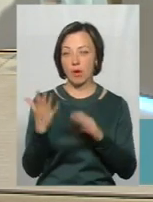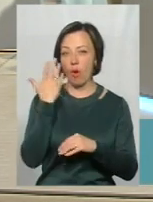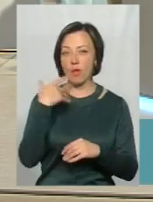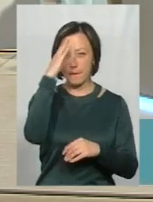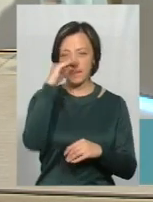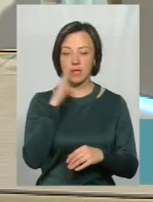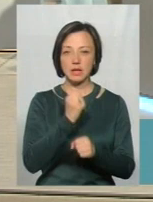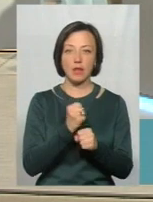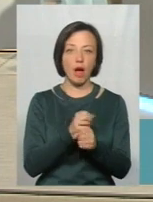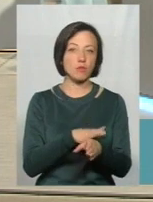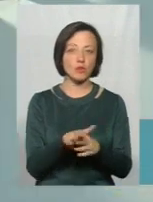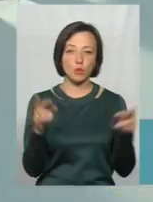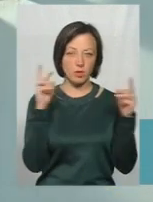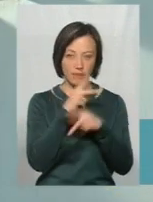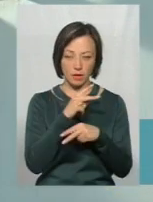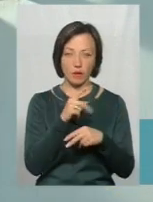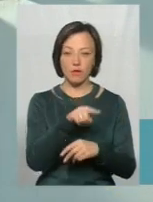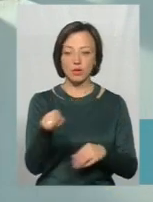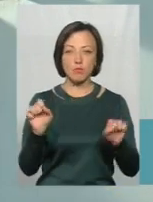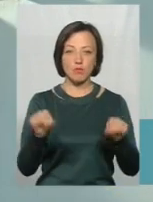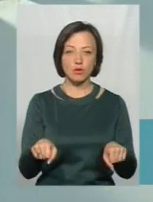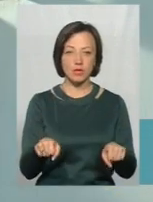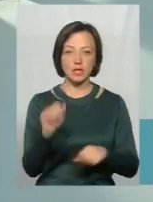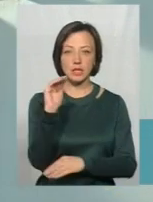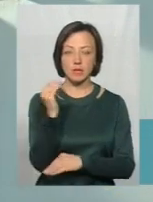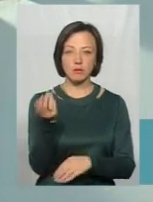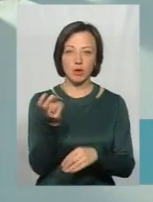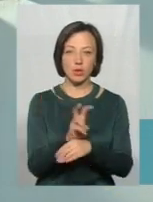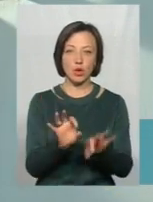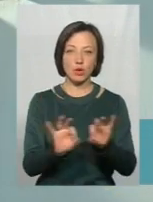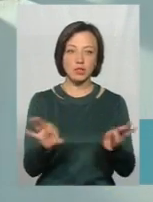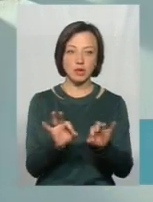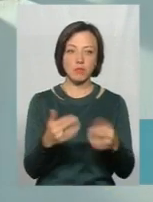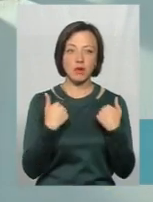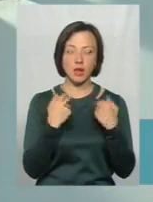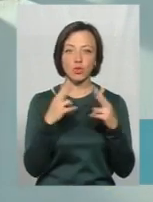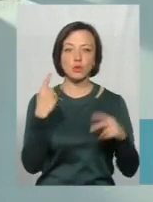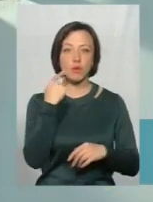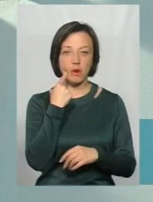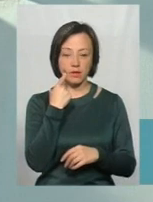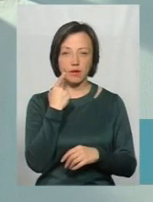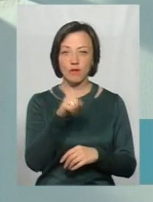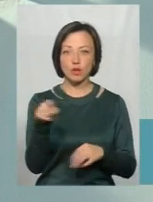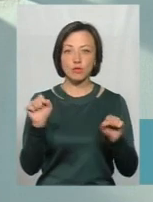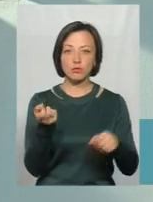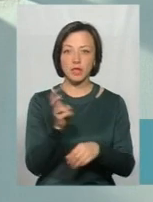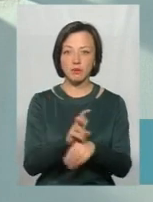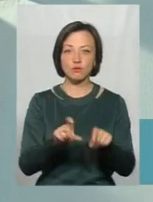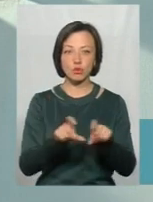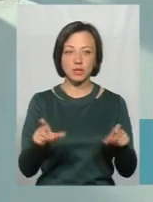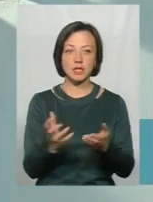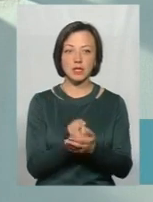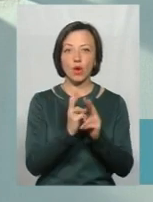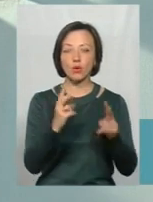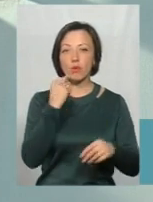батьки діють абсолютно невірно. Вони можуть, їхня дитина приходить і розказує, мене там хтось образив. І вони можуть прийти в школу, знайти